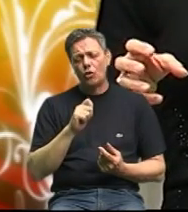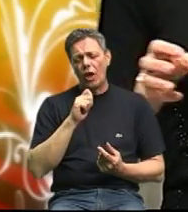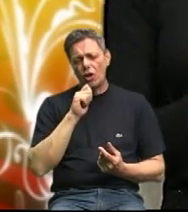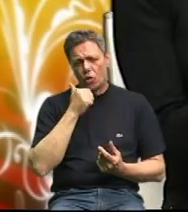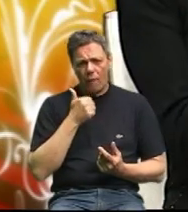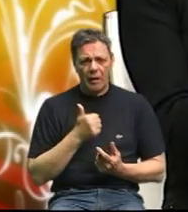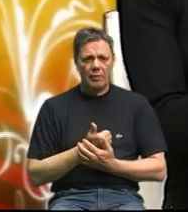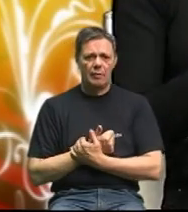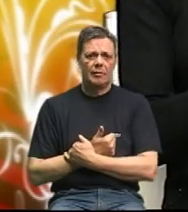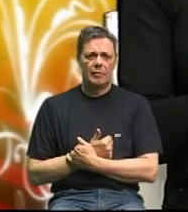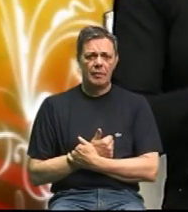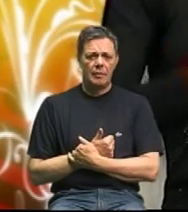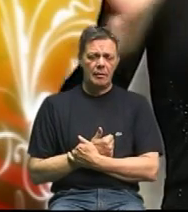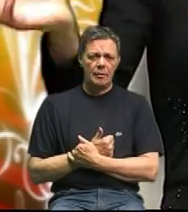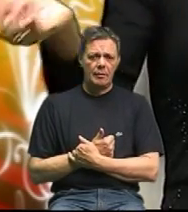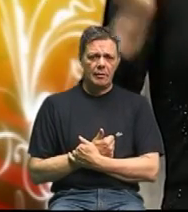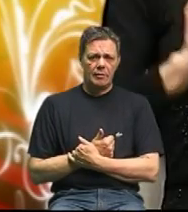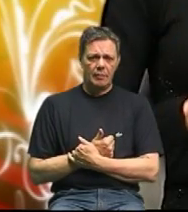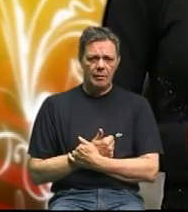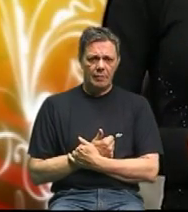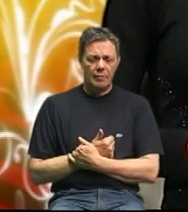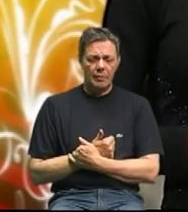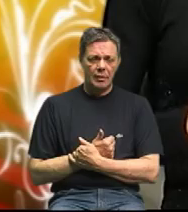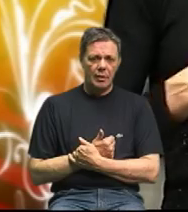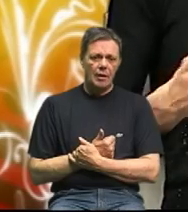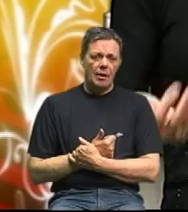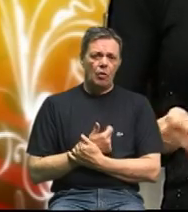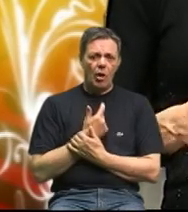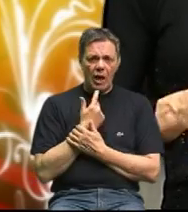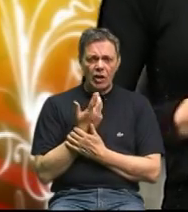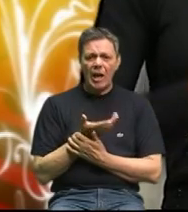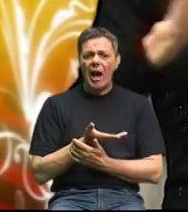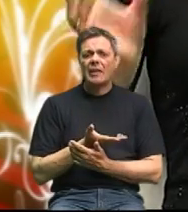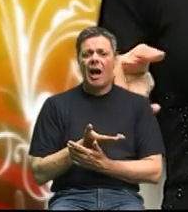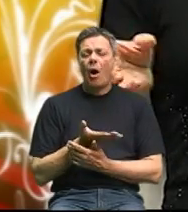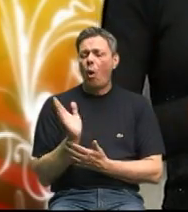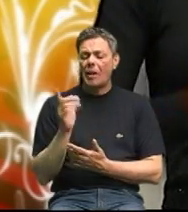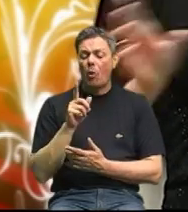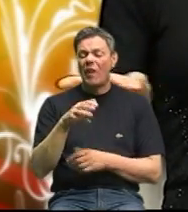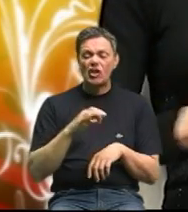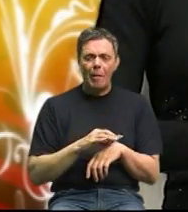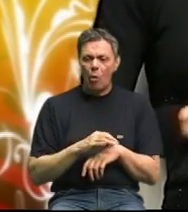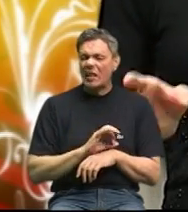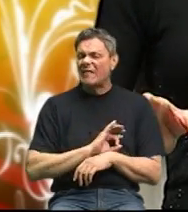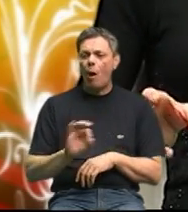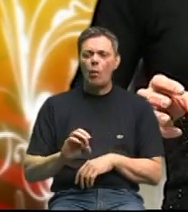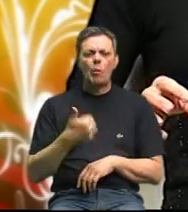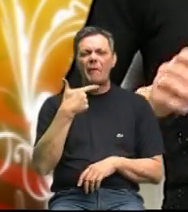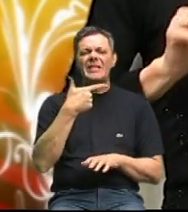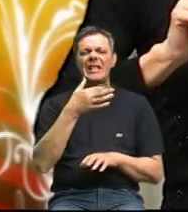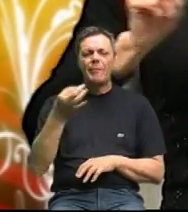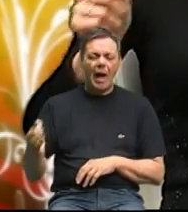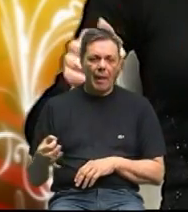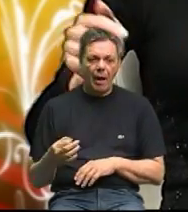kad poslije ovu kad ođem od vaše ambulantu sve je u redu prvu sedmicu održavam